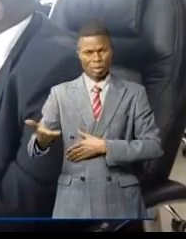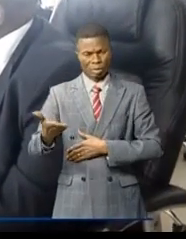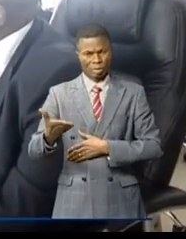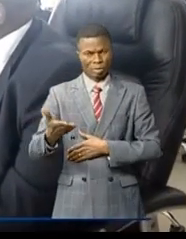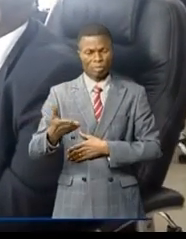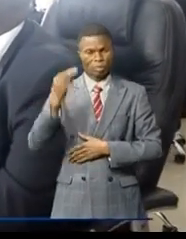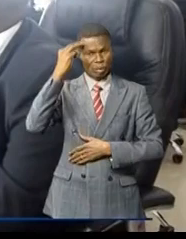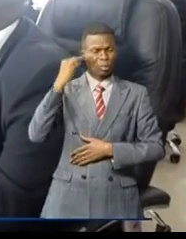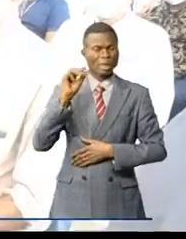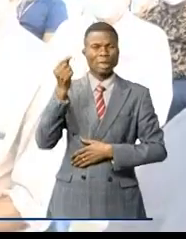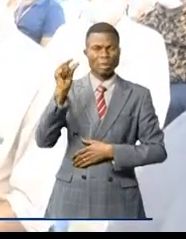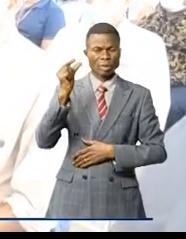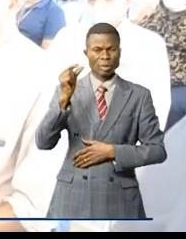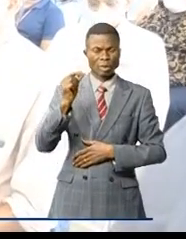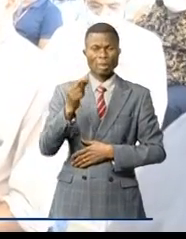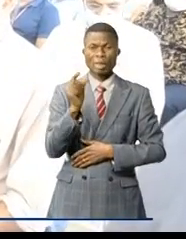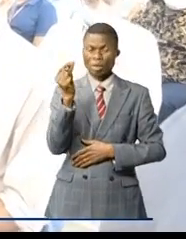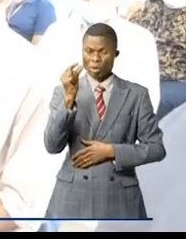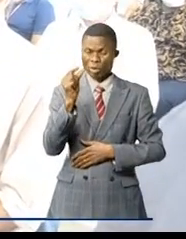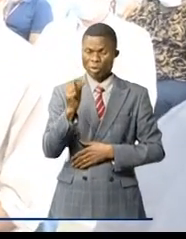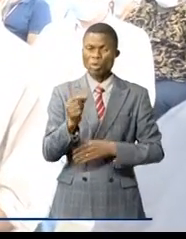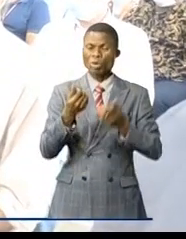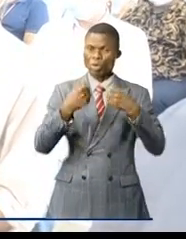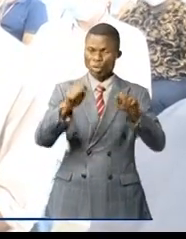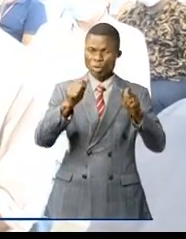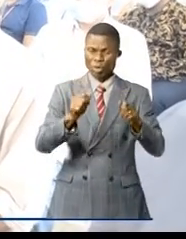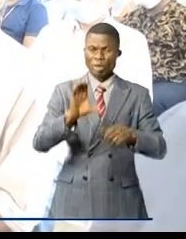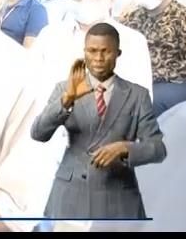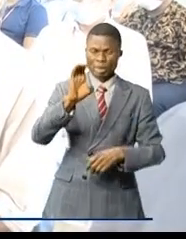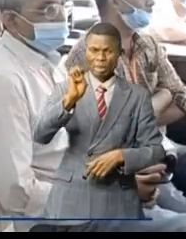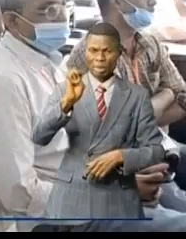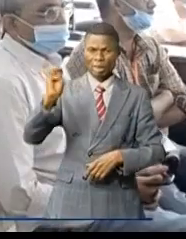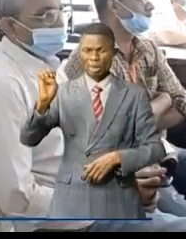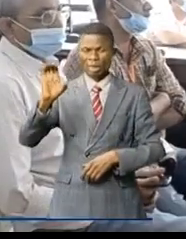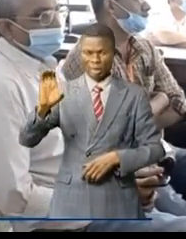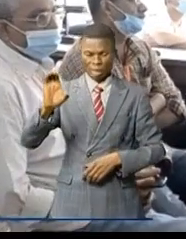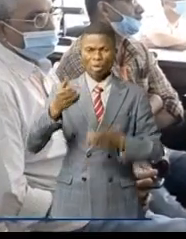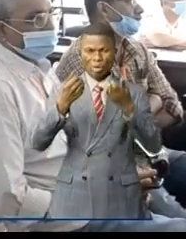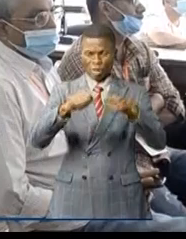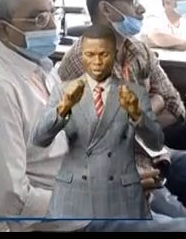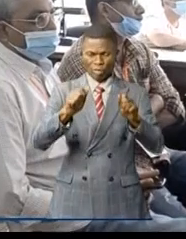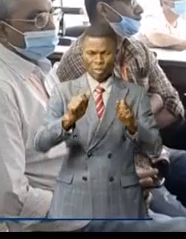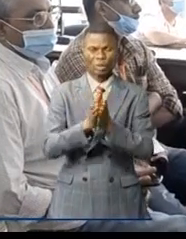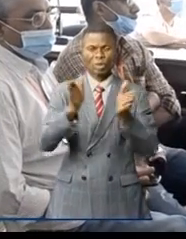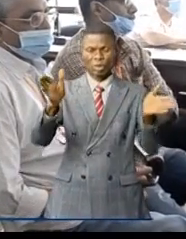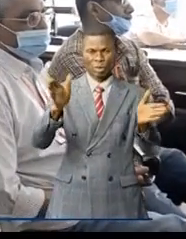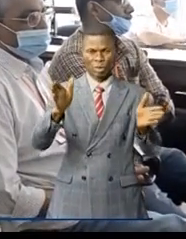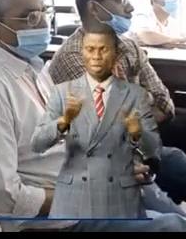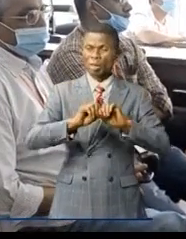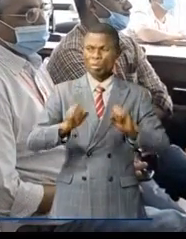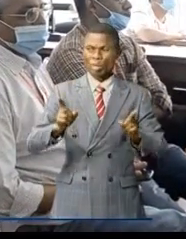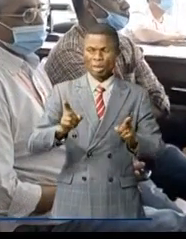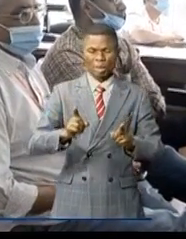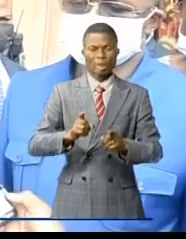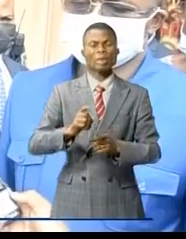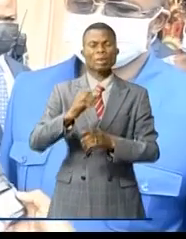Selon la ministre de Mines, ces produits des ventes sont régulés par les CEC dans ces types de ventes aux enchères, quitte au plus offrant de